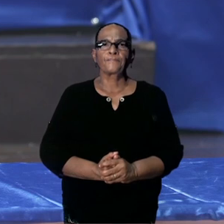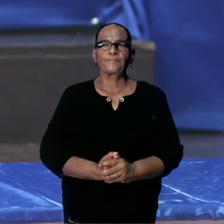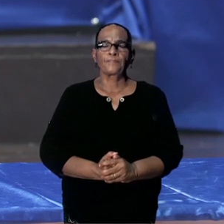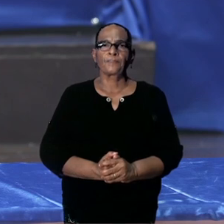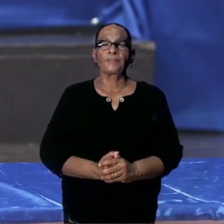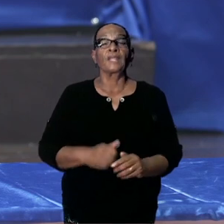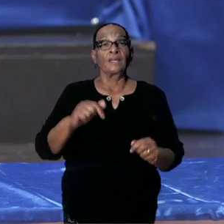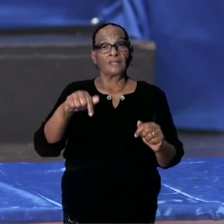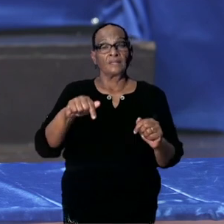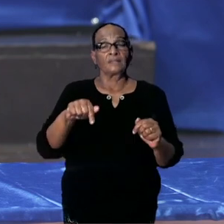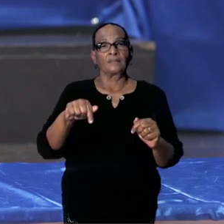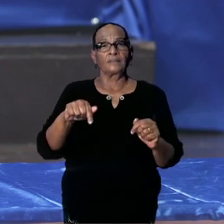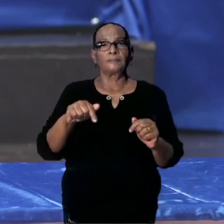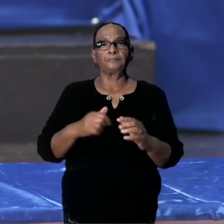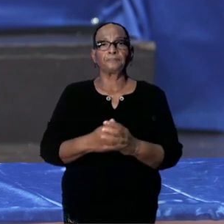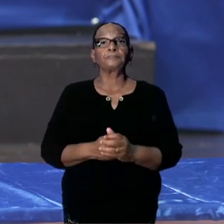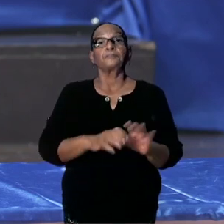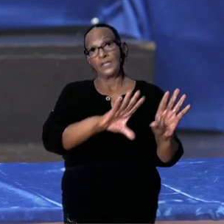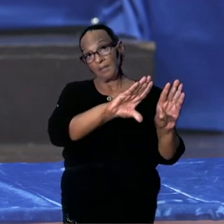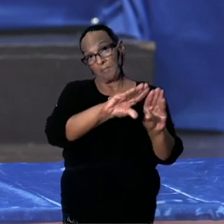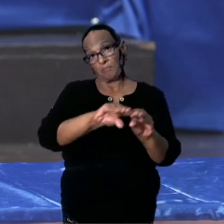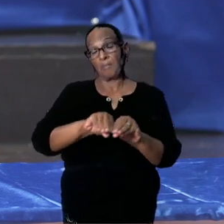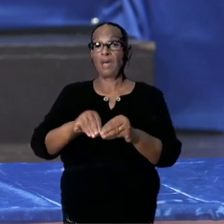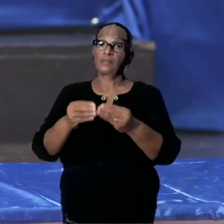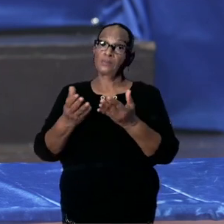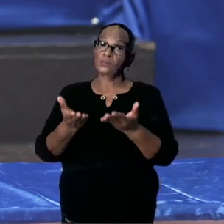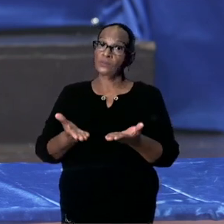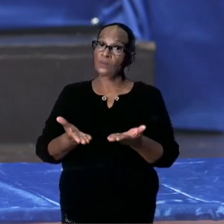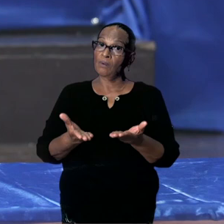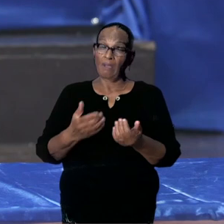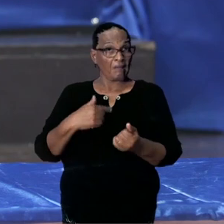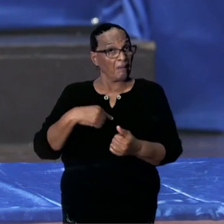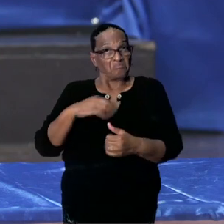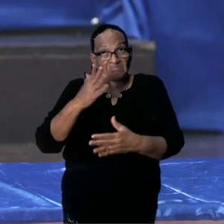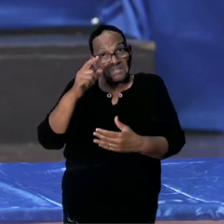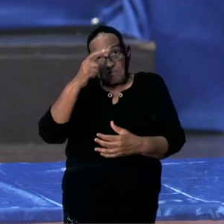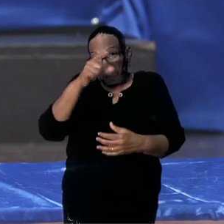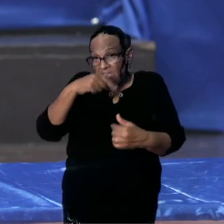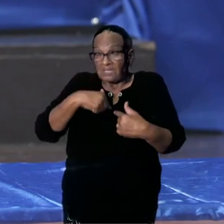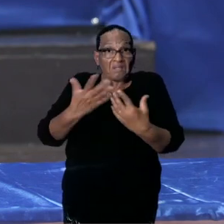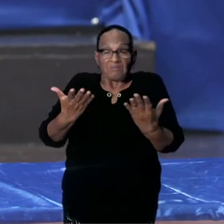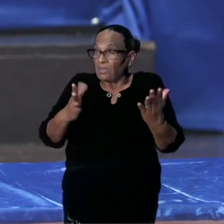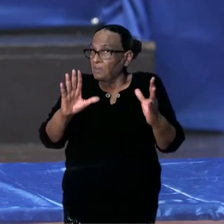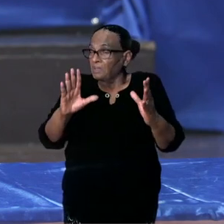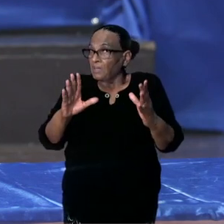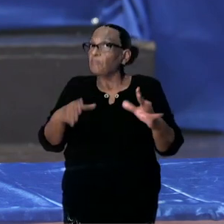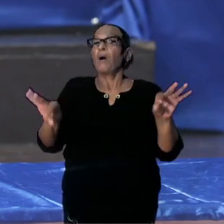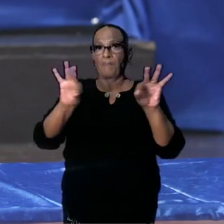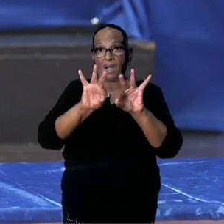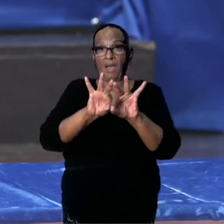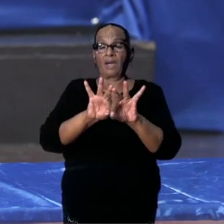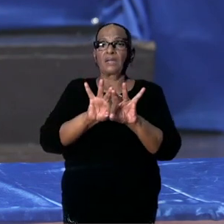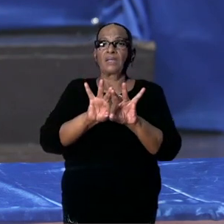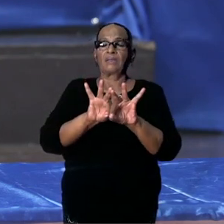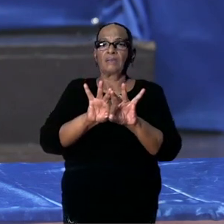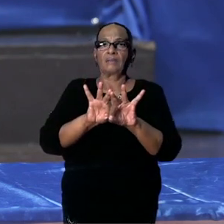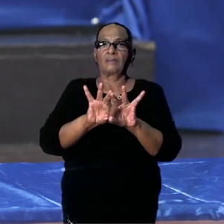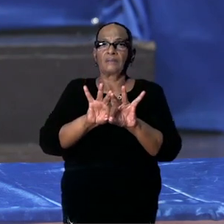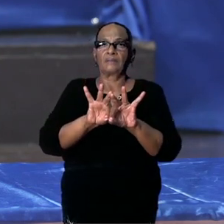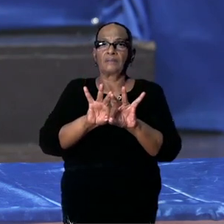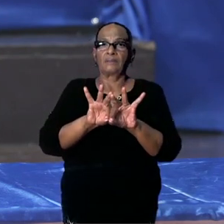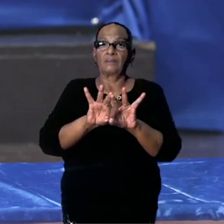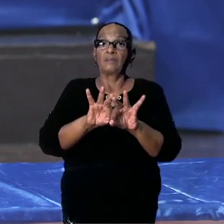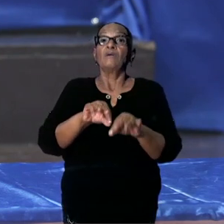Dit zijn dus de maatregelen, ik kijk even als ik iets heb gemist, maar belangrijk is dat wij